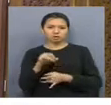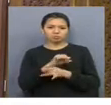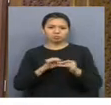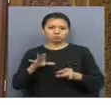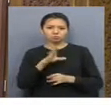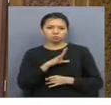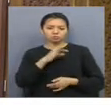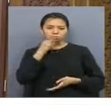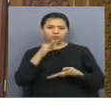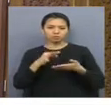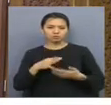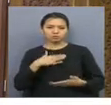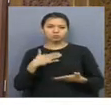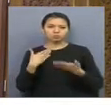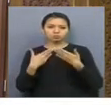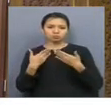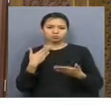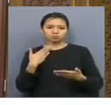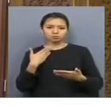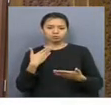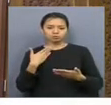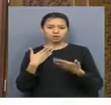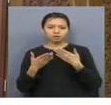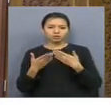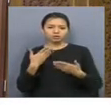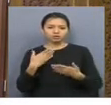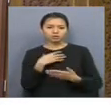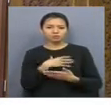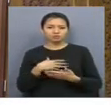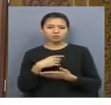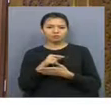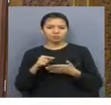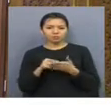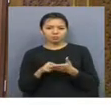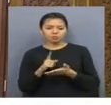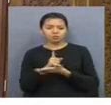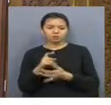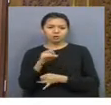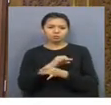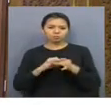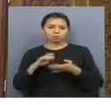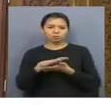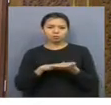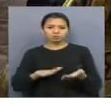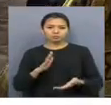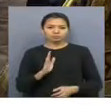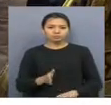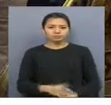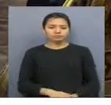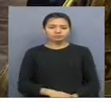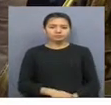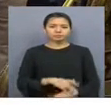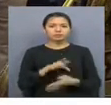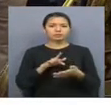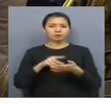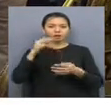Нәтижесінде біз өз әра қарым қатласымызды, аймақты өз өкті мәселелерді қалқылауымызды жалғастыратын боламыз. Орталығы